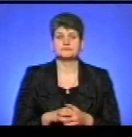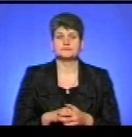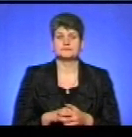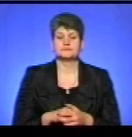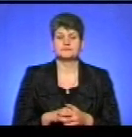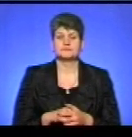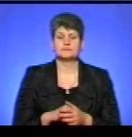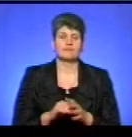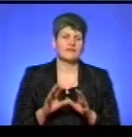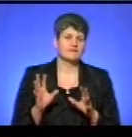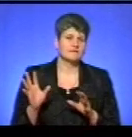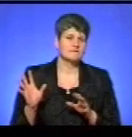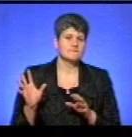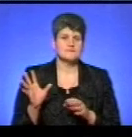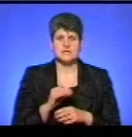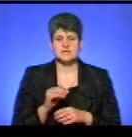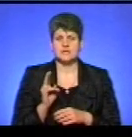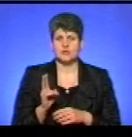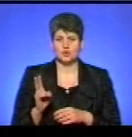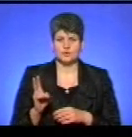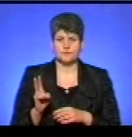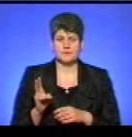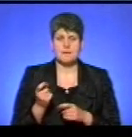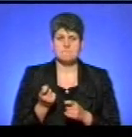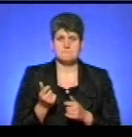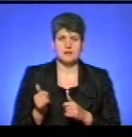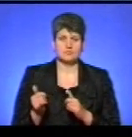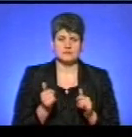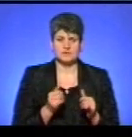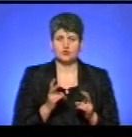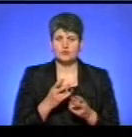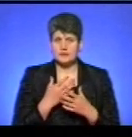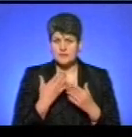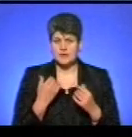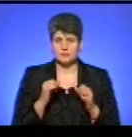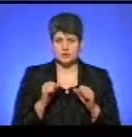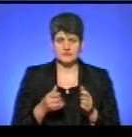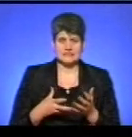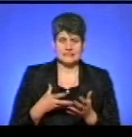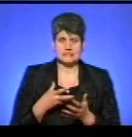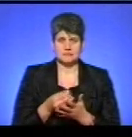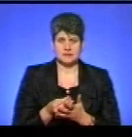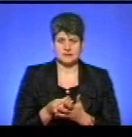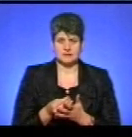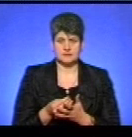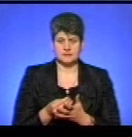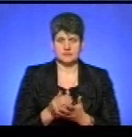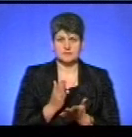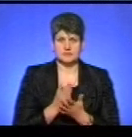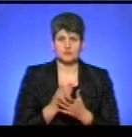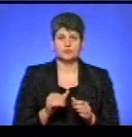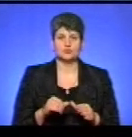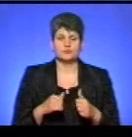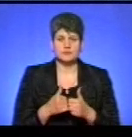Власне, всі, хто малозабезпечений, хто не має змоги сплатити, покликані комісії, і